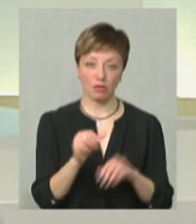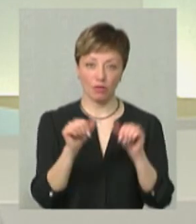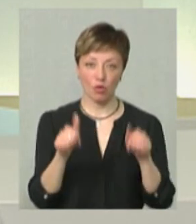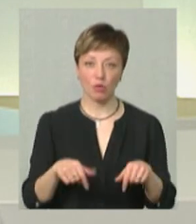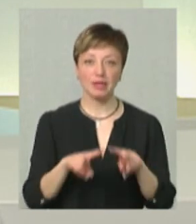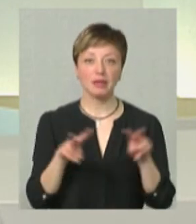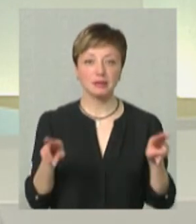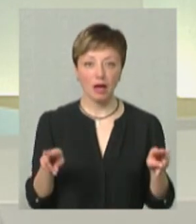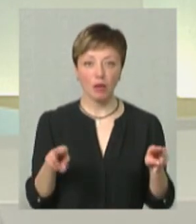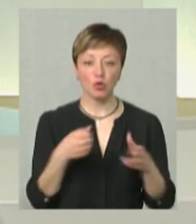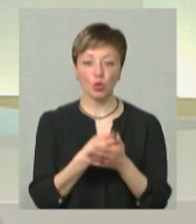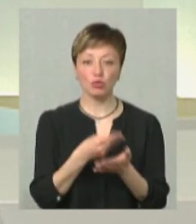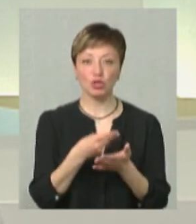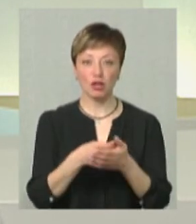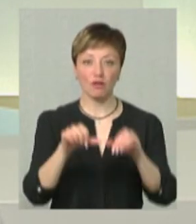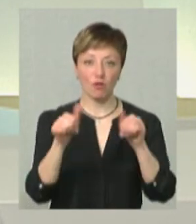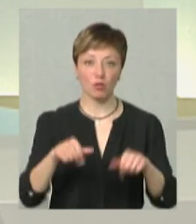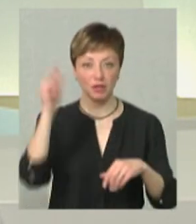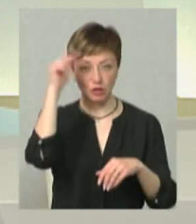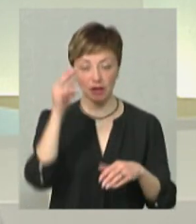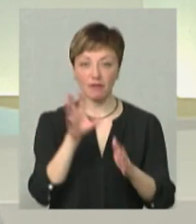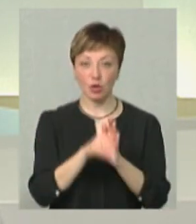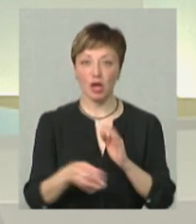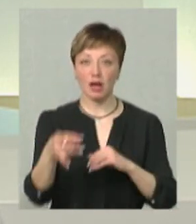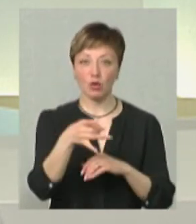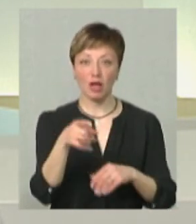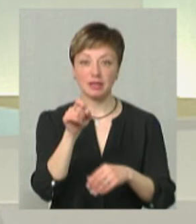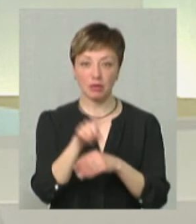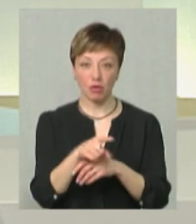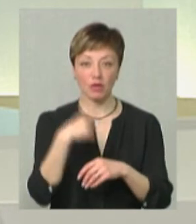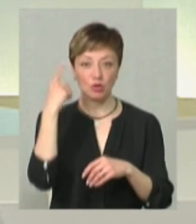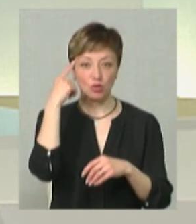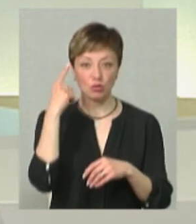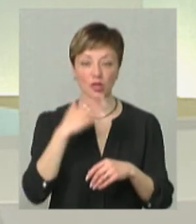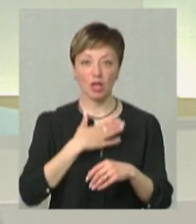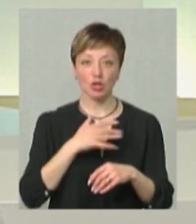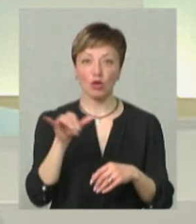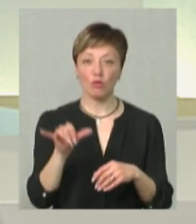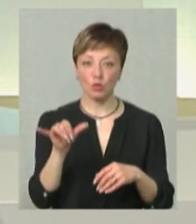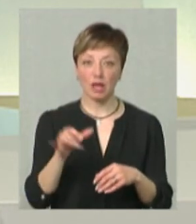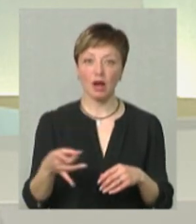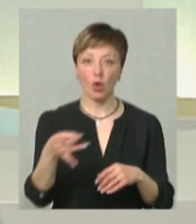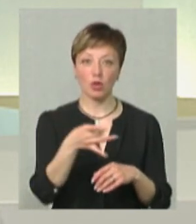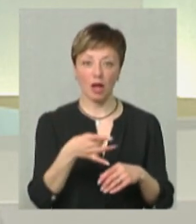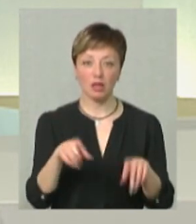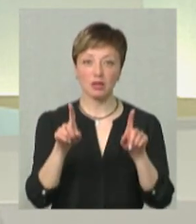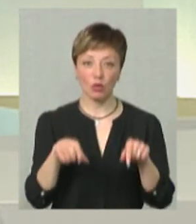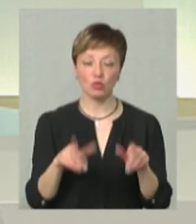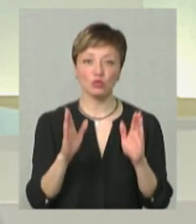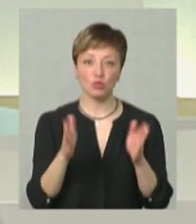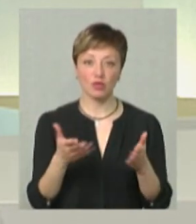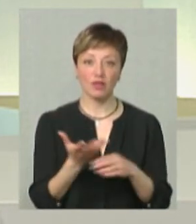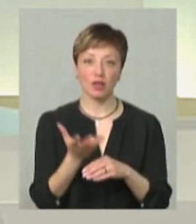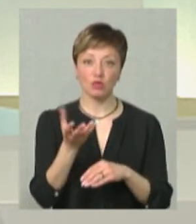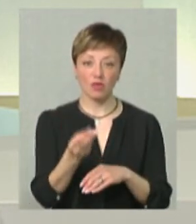Так само до бюджетної форми навчання відноситься регіональне замовлення. Я думаю, що наші вузи регіональні також будуть